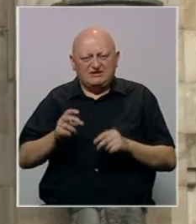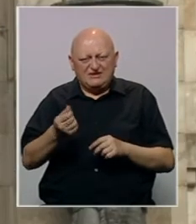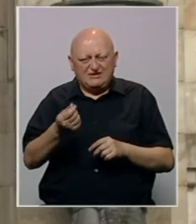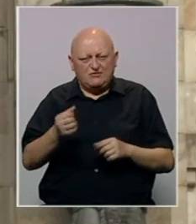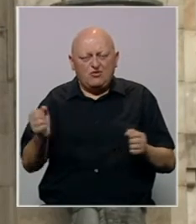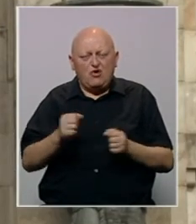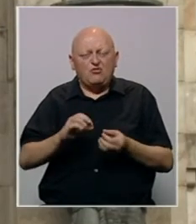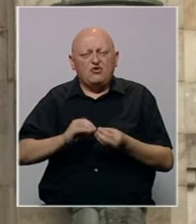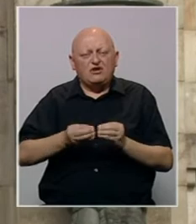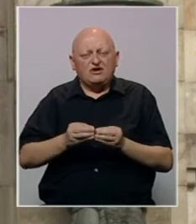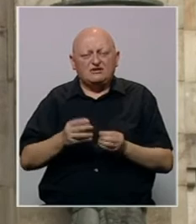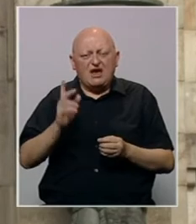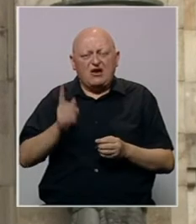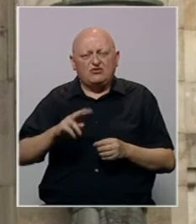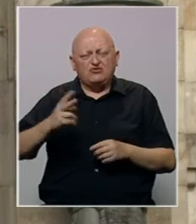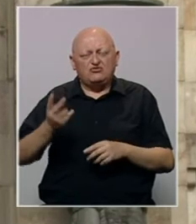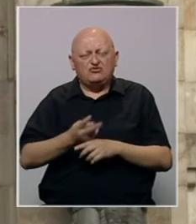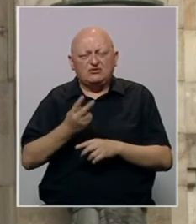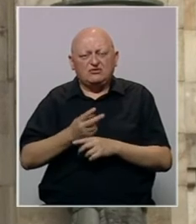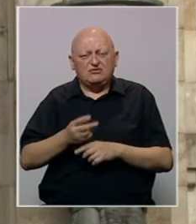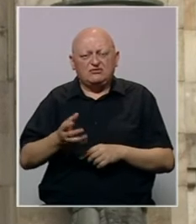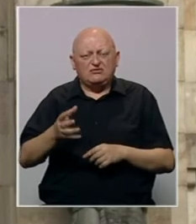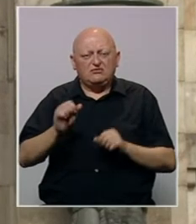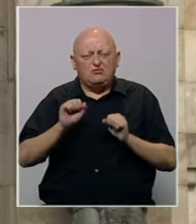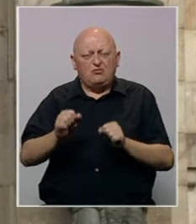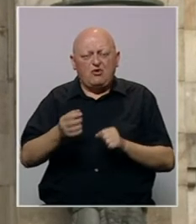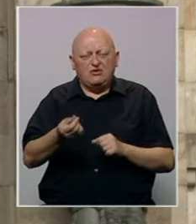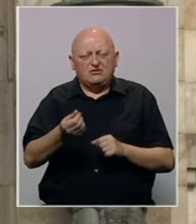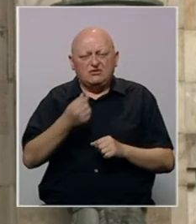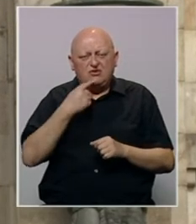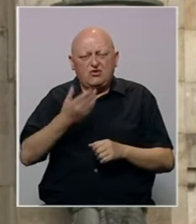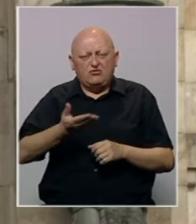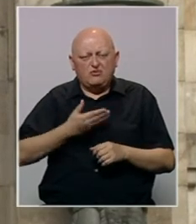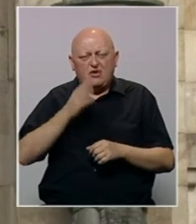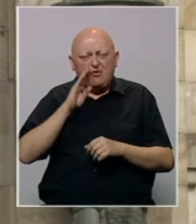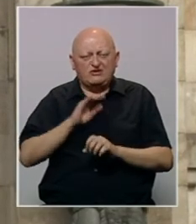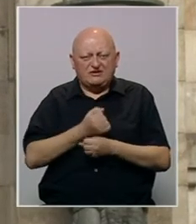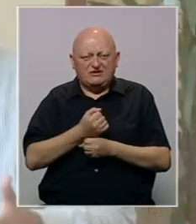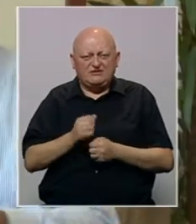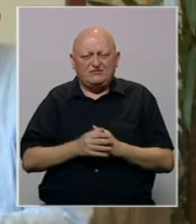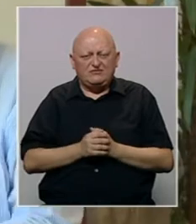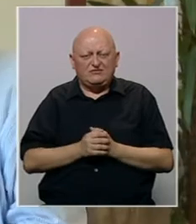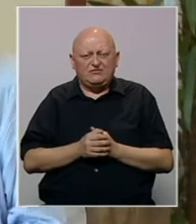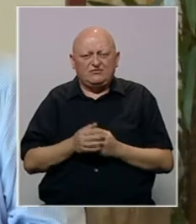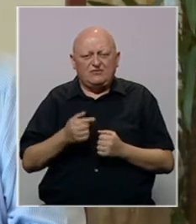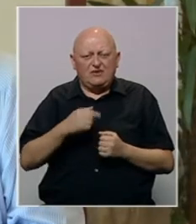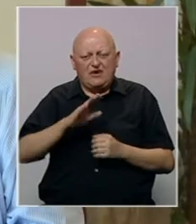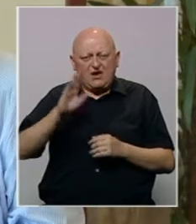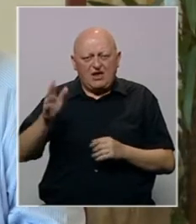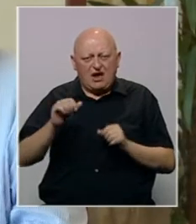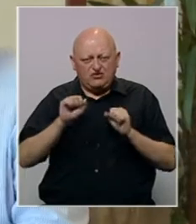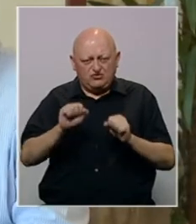u ozbiljnoj krizi ako bi neka druga država odlučila da blokira sredstva koje je dobila od Bosne i Hercegovine. Ako su na zapadu